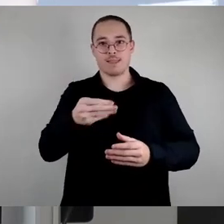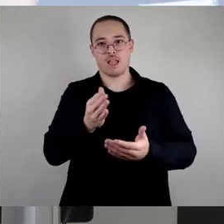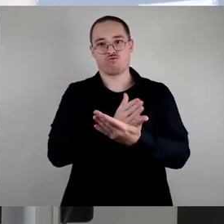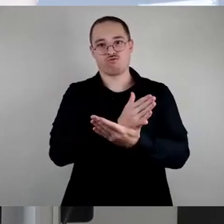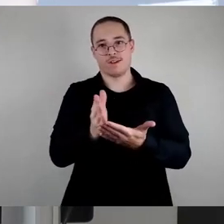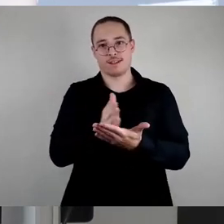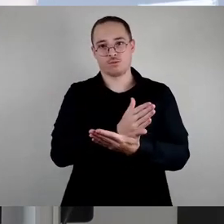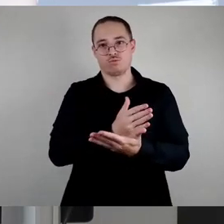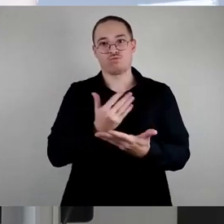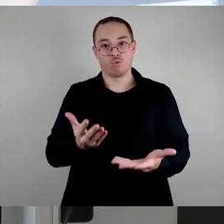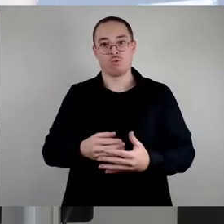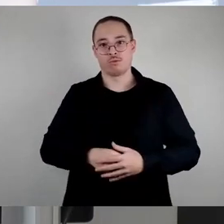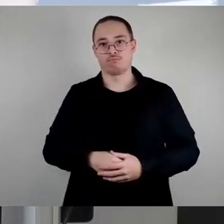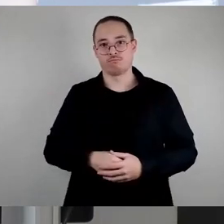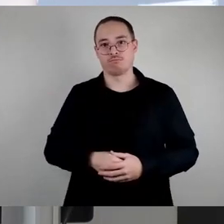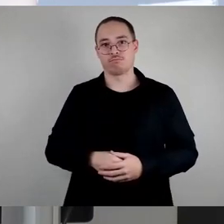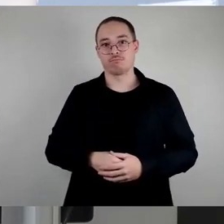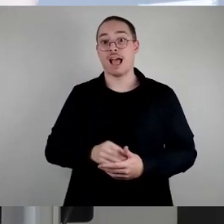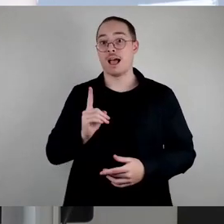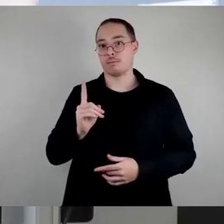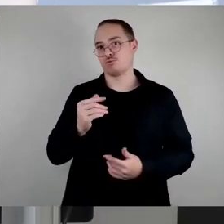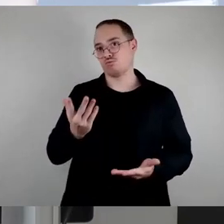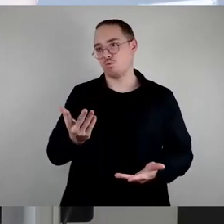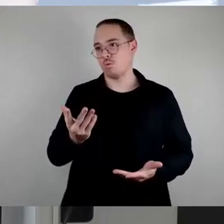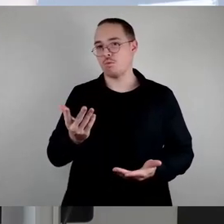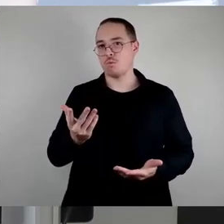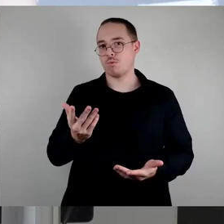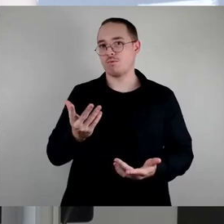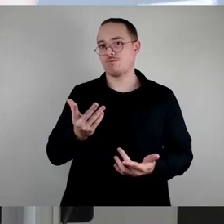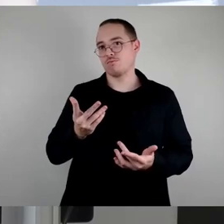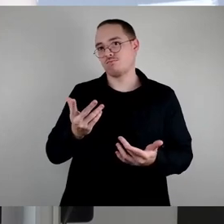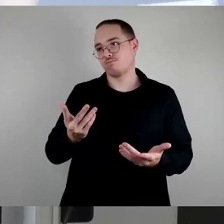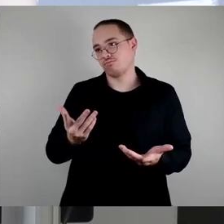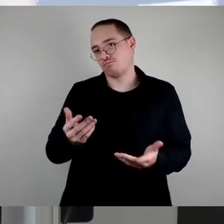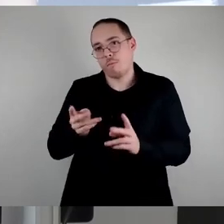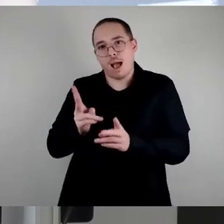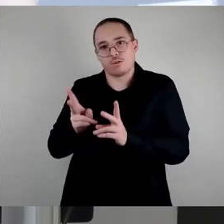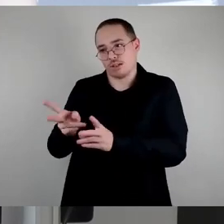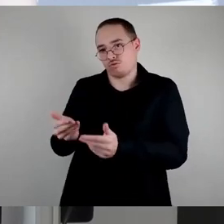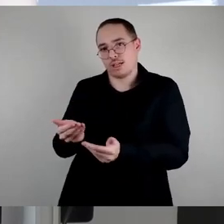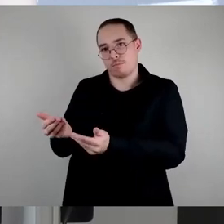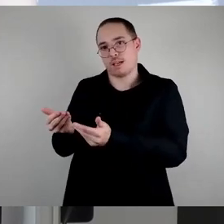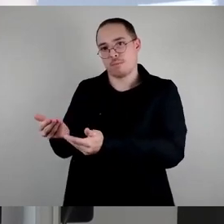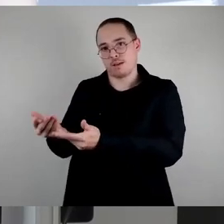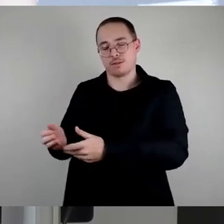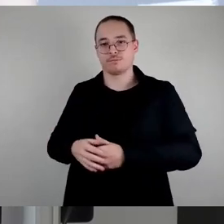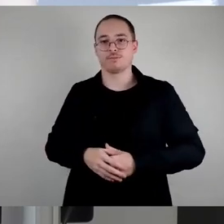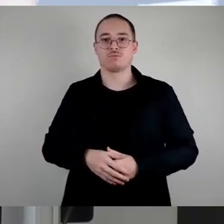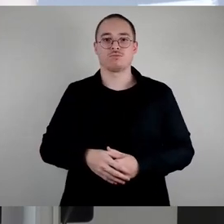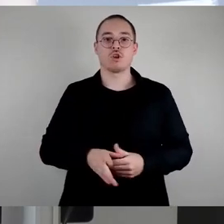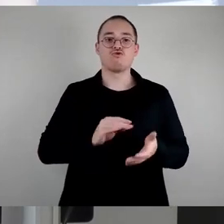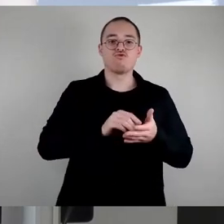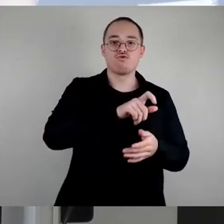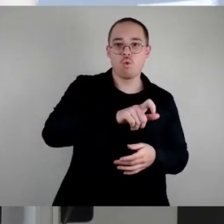Mitbestimmungsrechte, auf jeden Fall aber durch partizipative Rechte. Schülerinnen und Schüler haben ihre